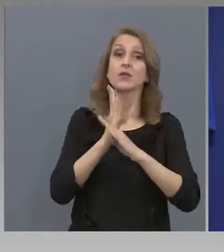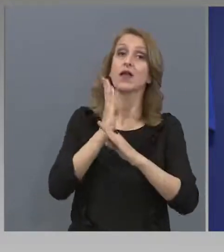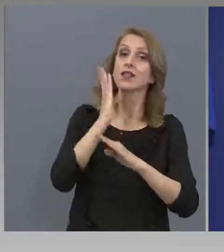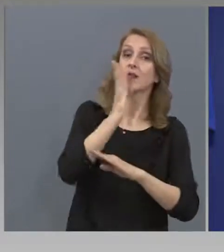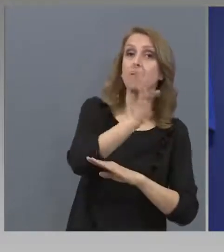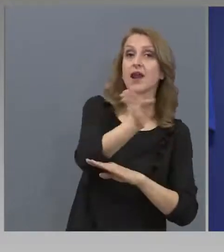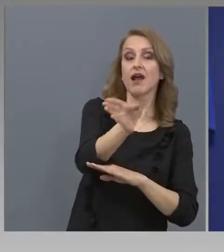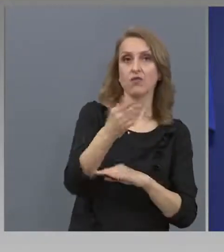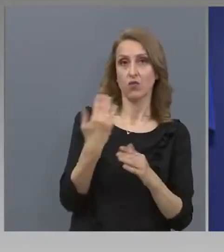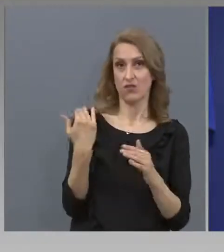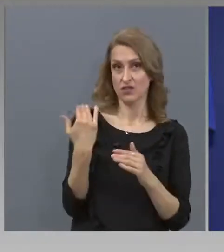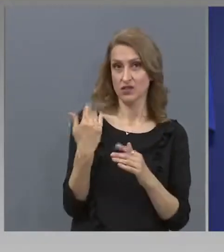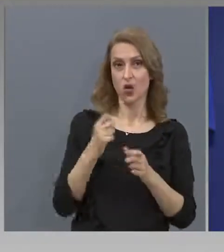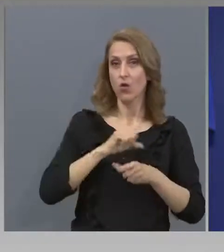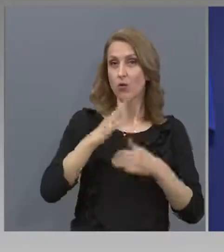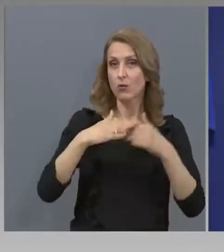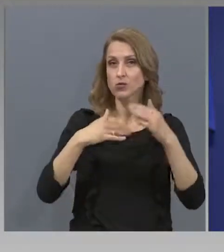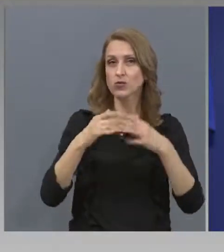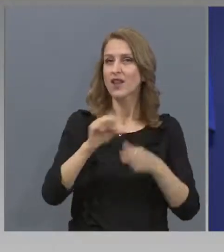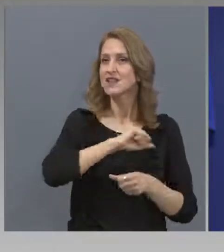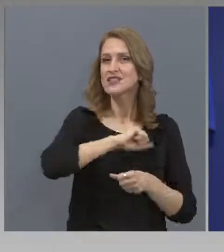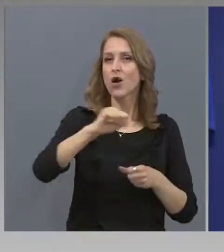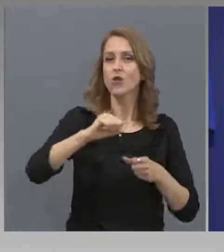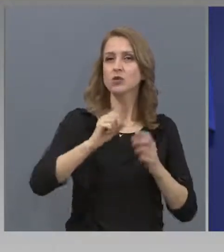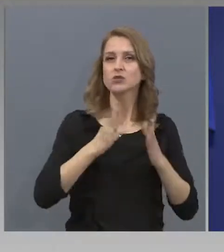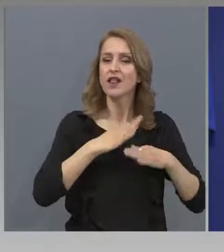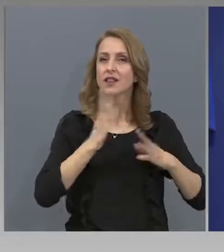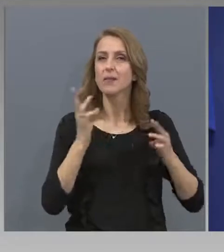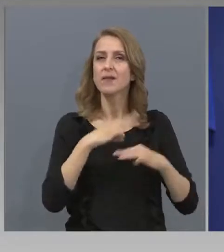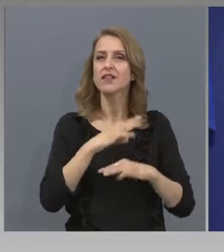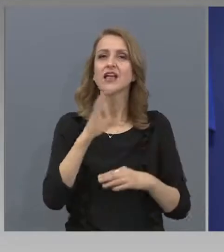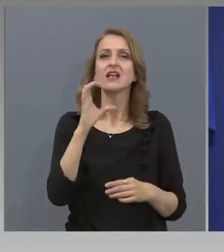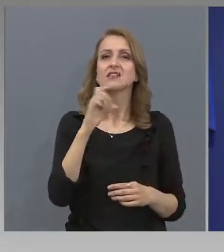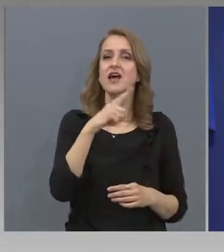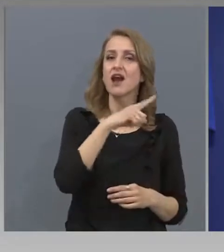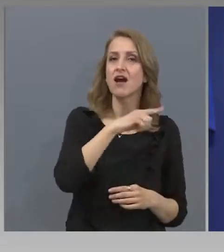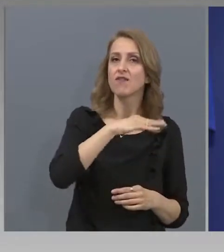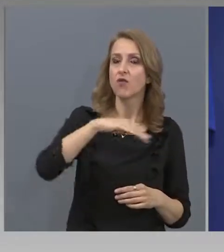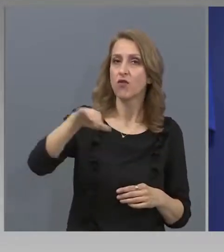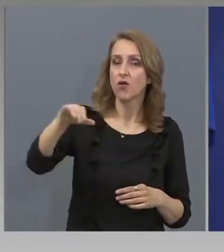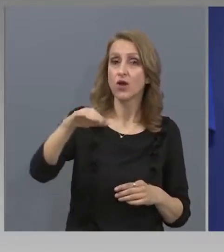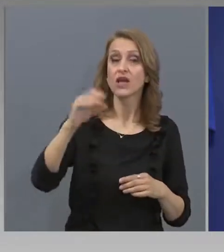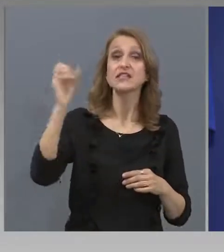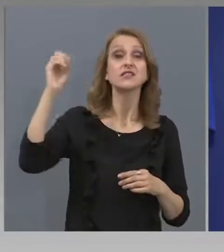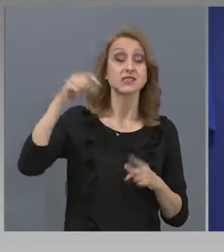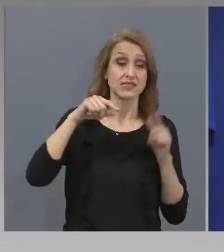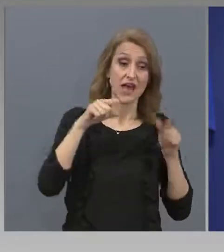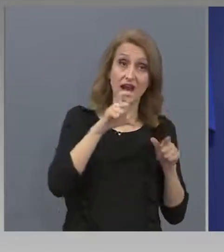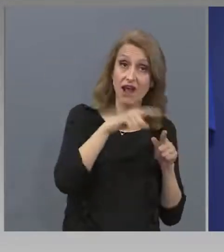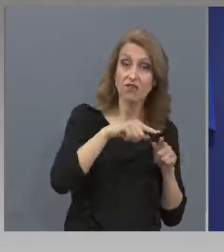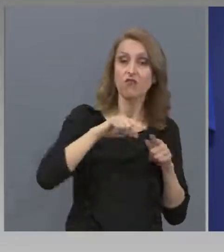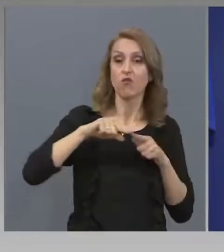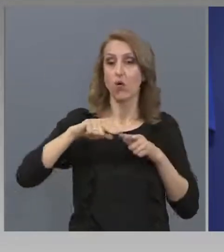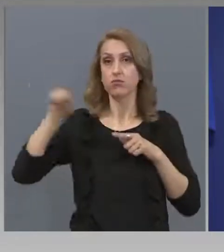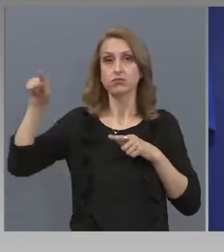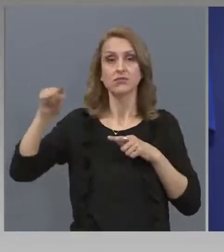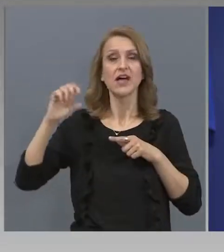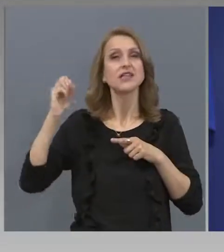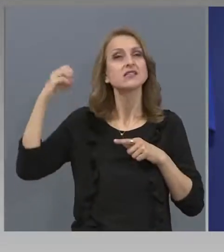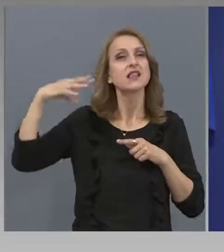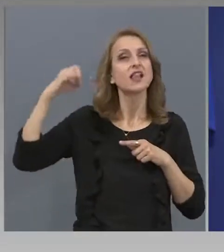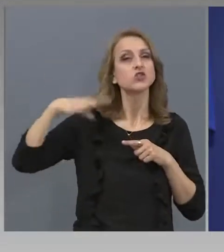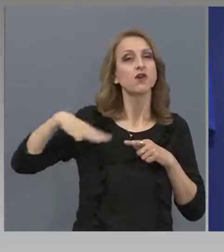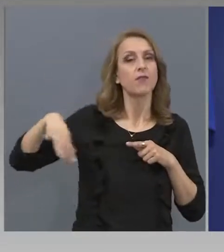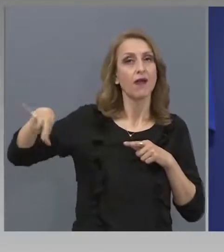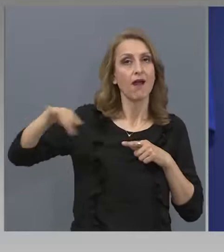новопостроения скоростен път, Сарафово, Слънчев рек. До две седмици